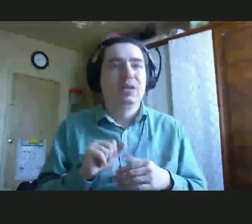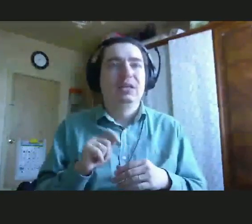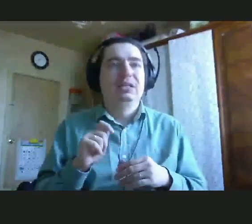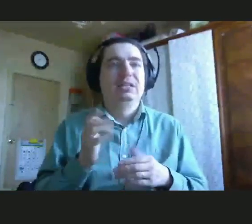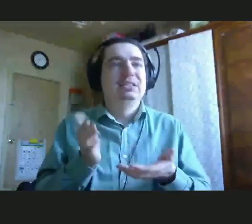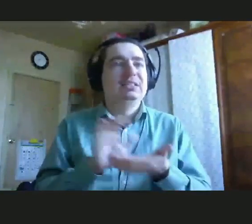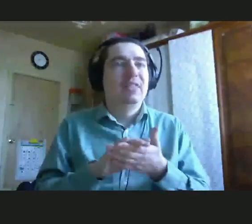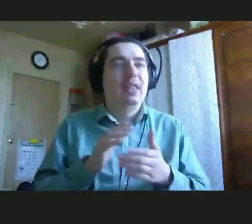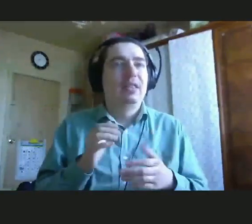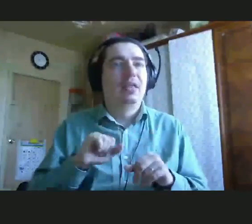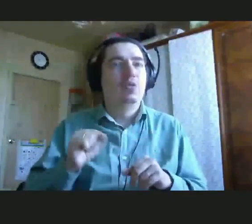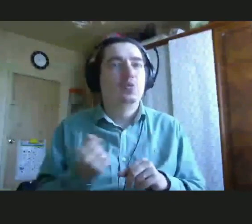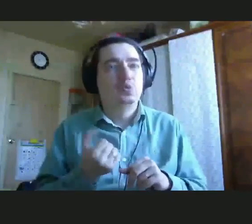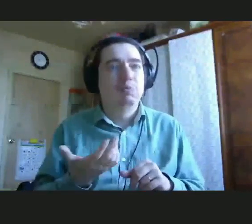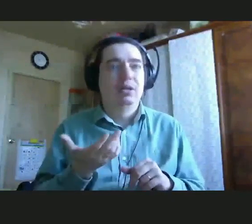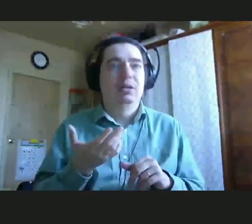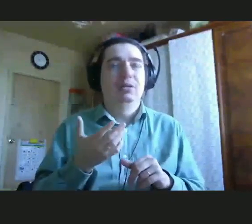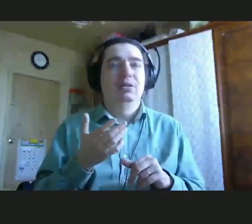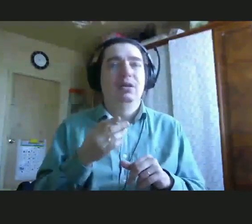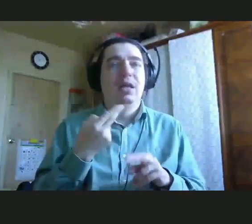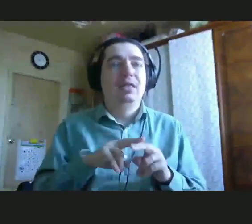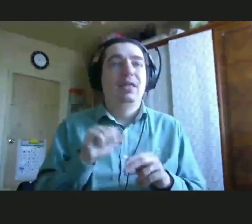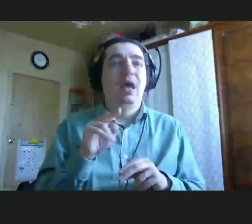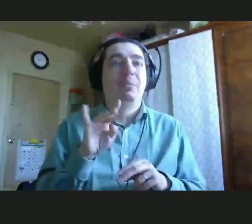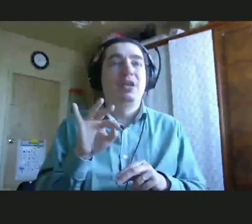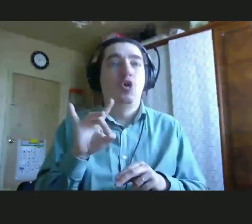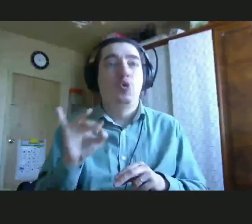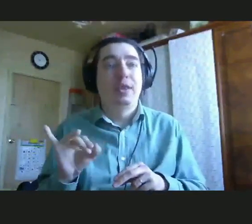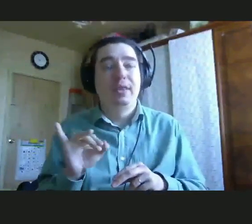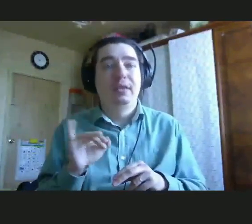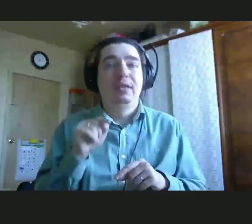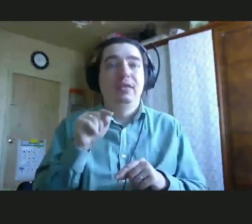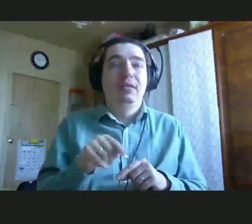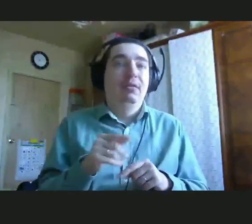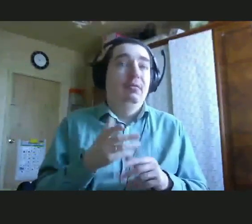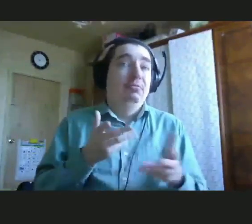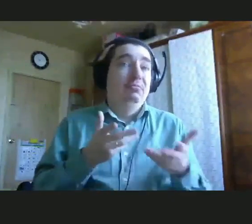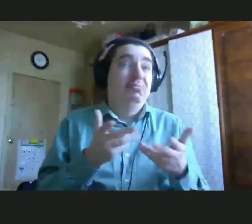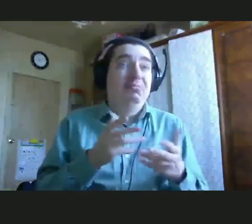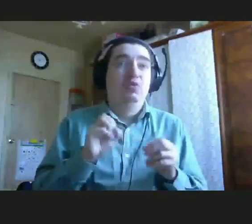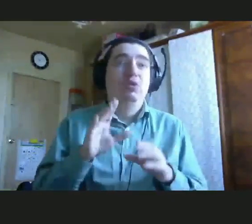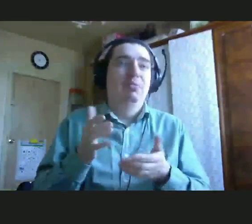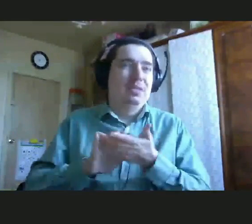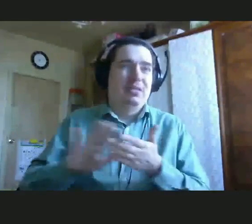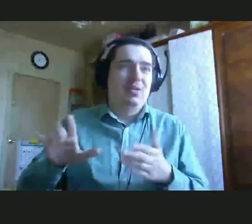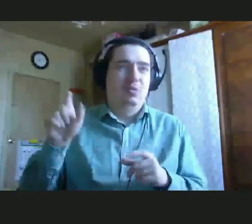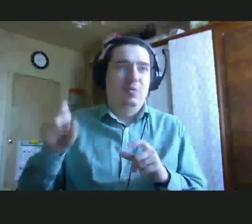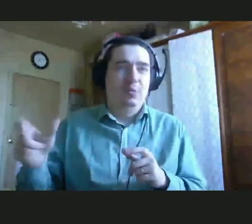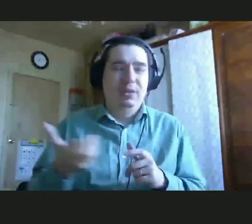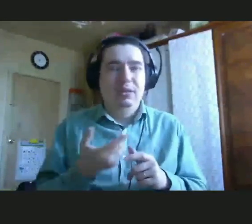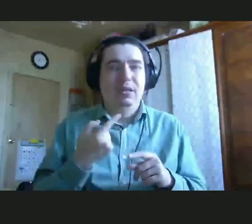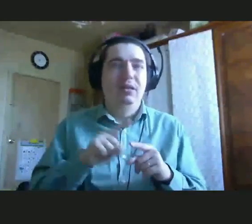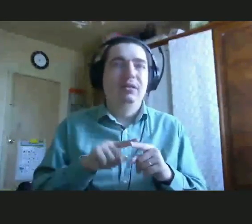дружбы, потому что член семьи это априори совершенно другой статус, нежели незнакомый человек. И вот все эти